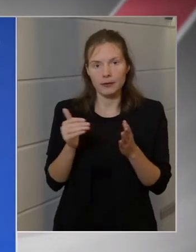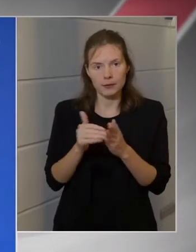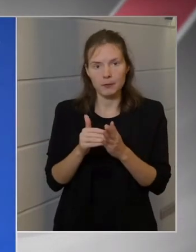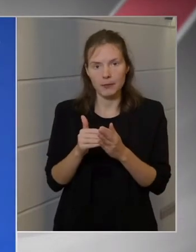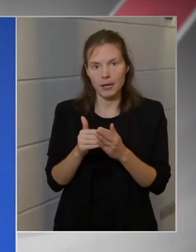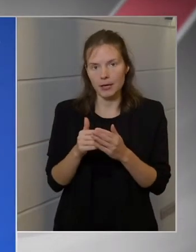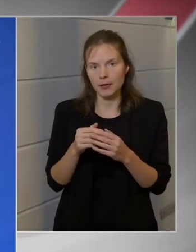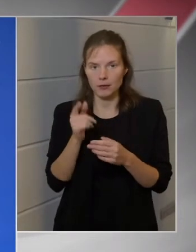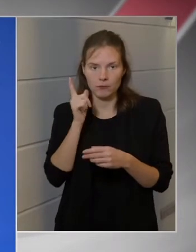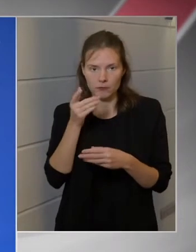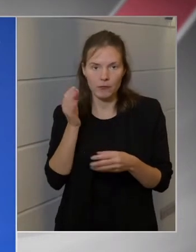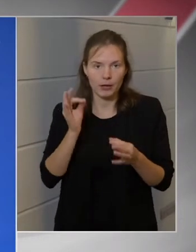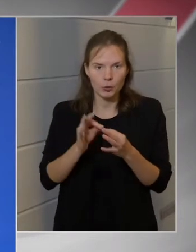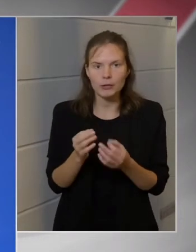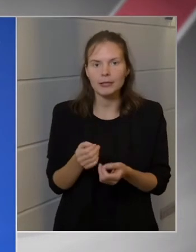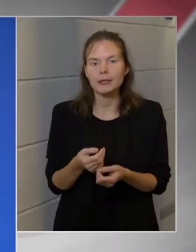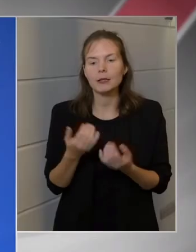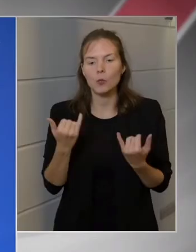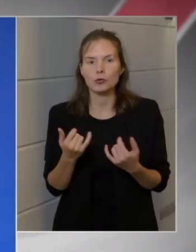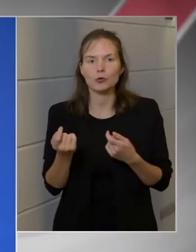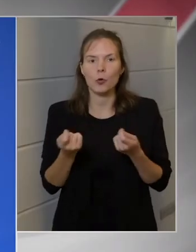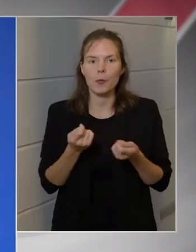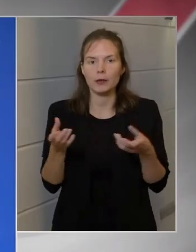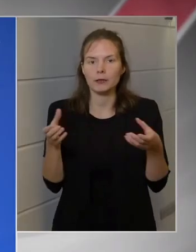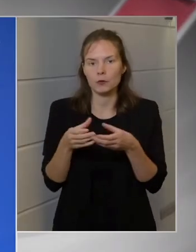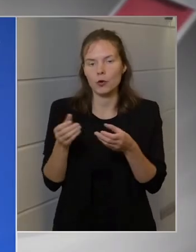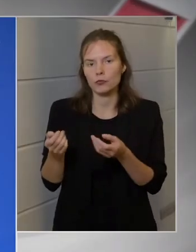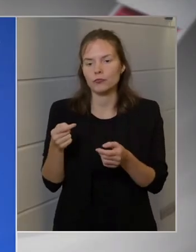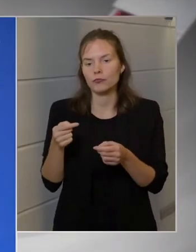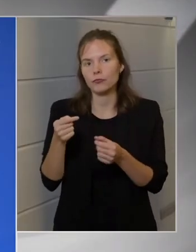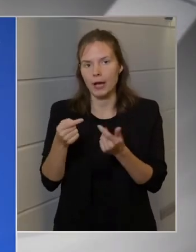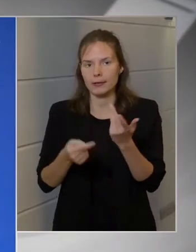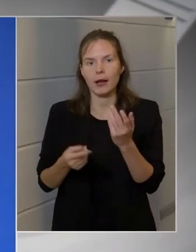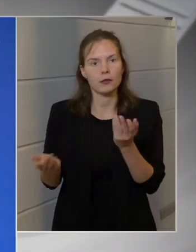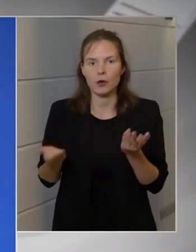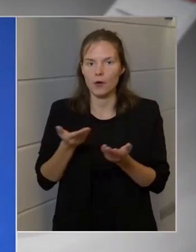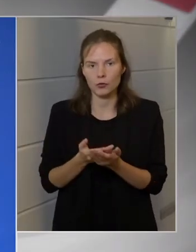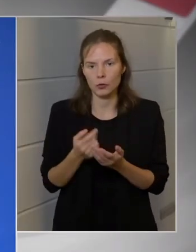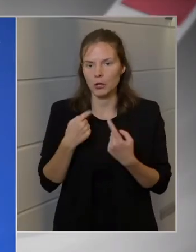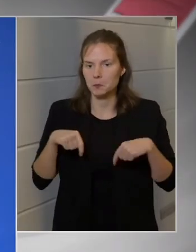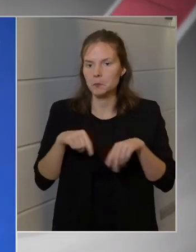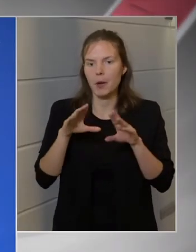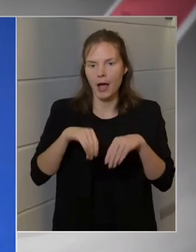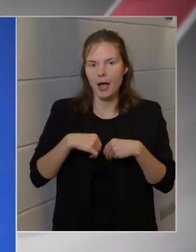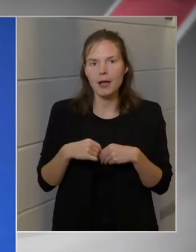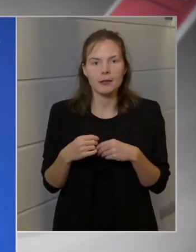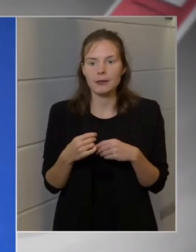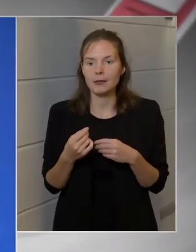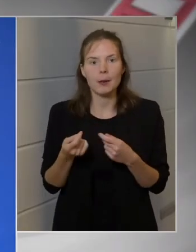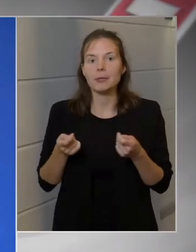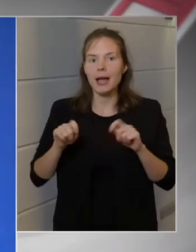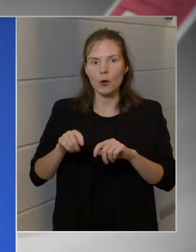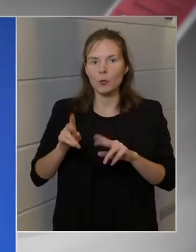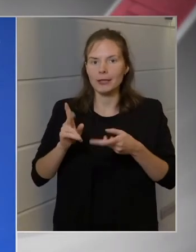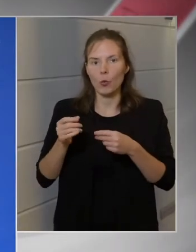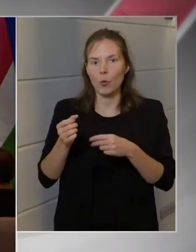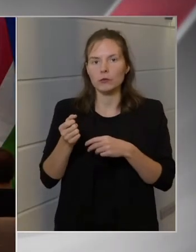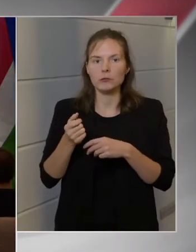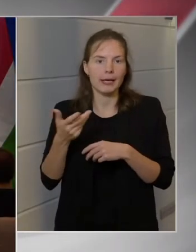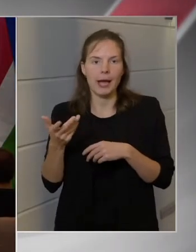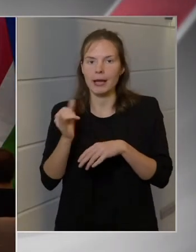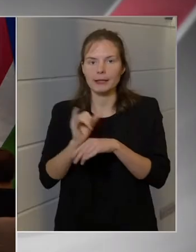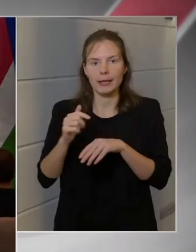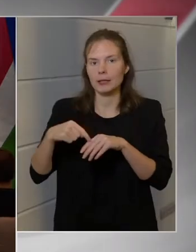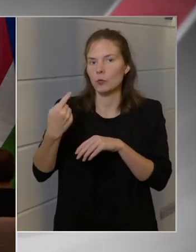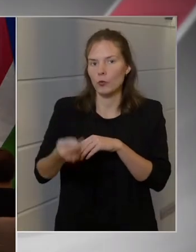egyenlőre az operatív törzs ezeket az intézkedéseket javasolt, és a kormány ezeket fogadta el. Nem zárom ki, hogy amit ön javasol, az néhány hét múlva indokod